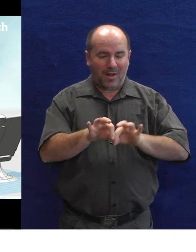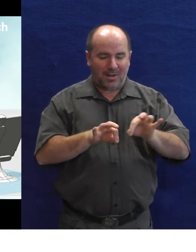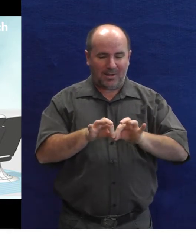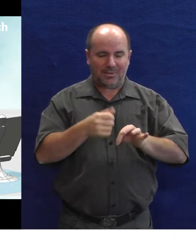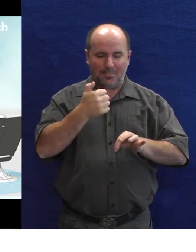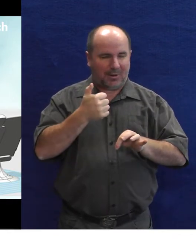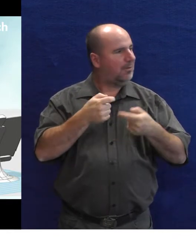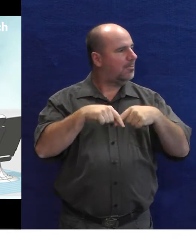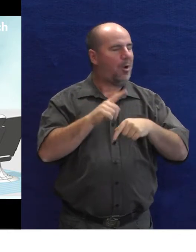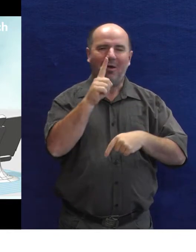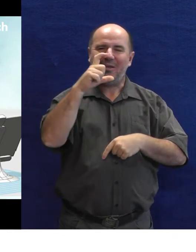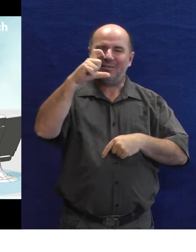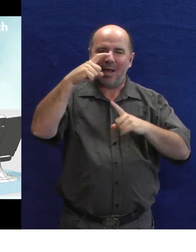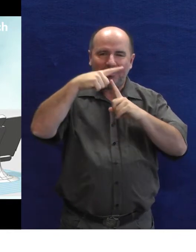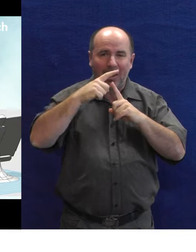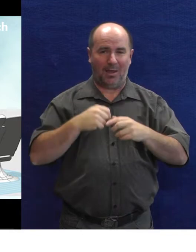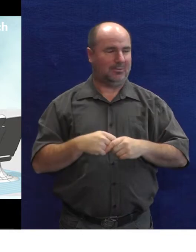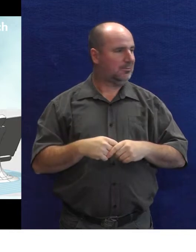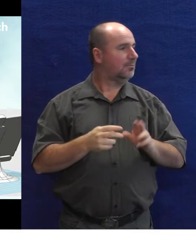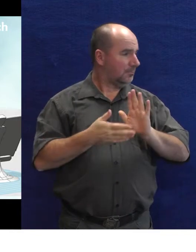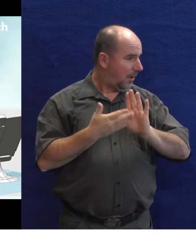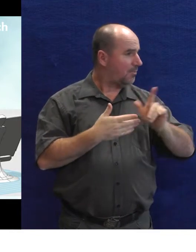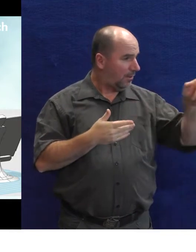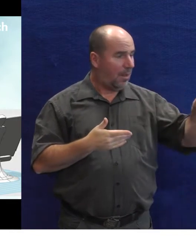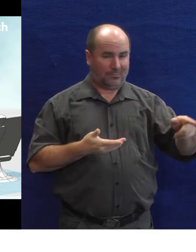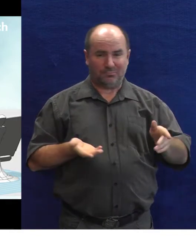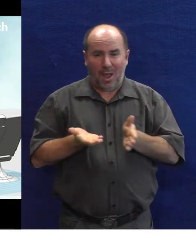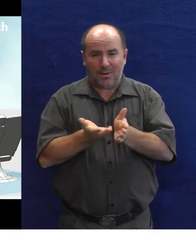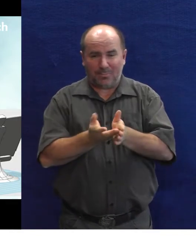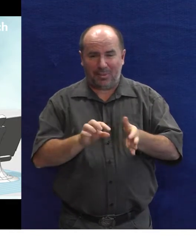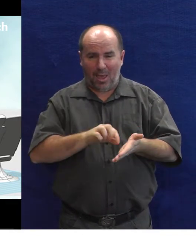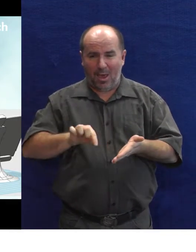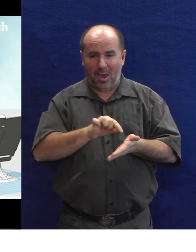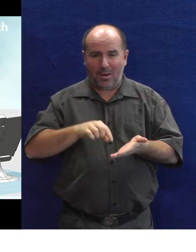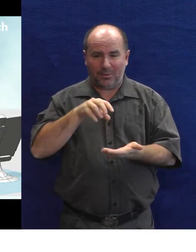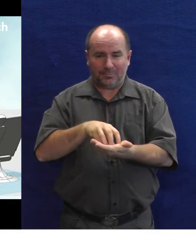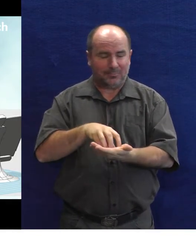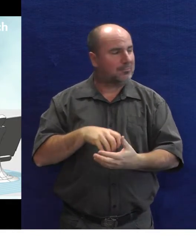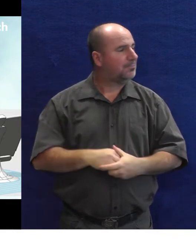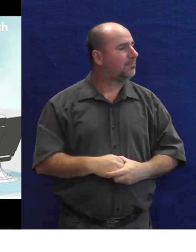ICT, jako je třeba právě ten adaptér, který jsem ukazoval.